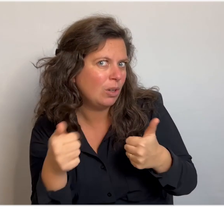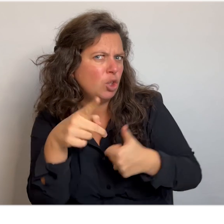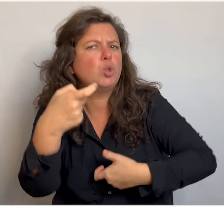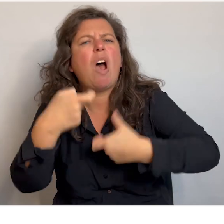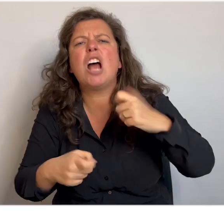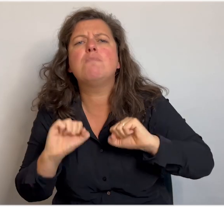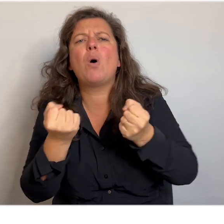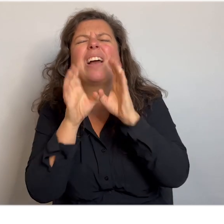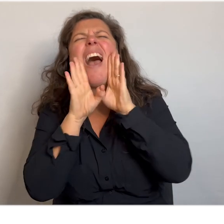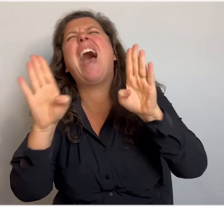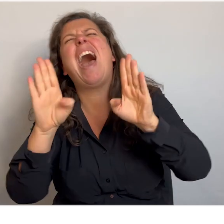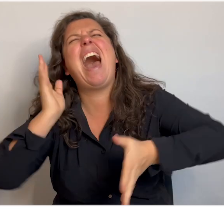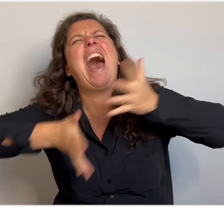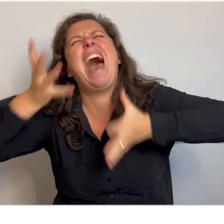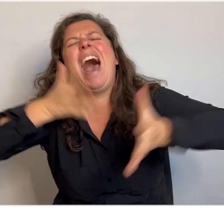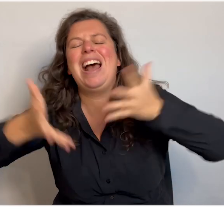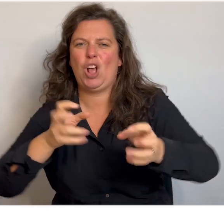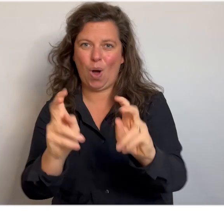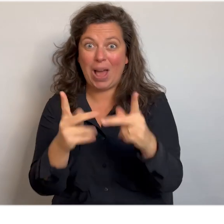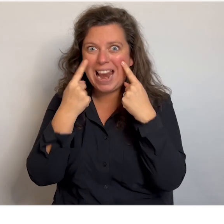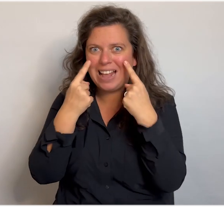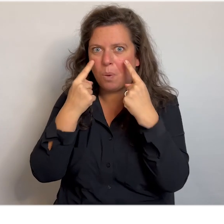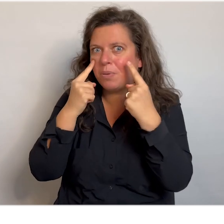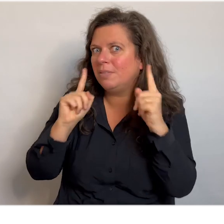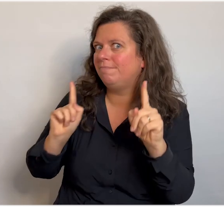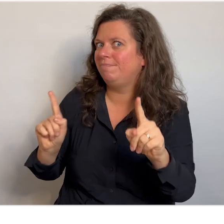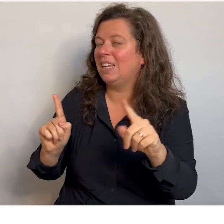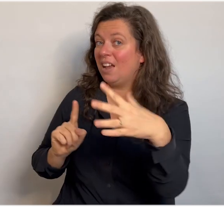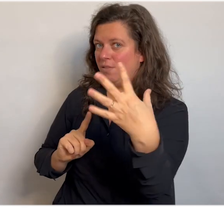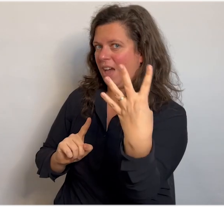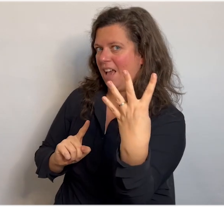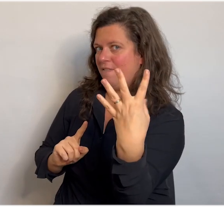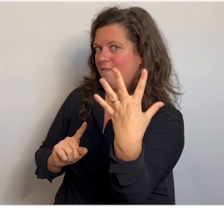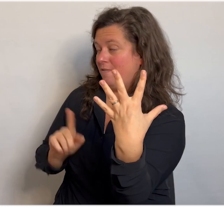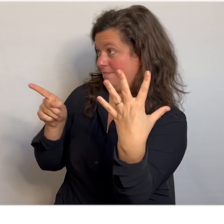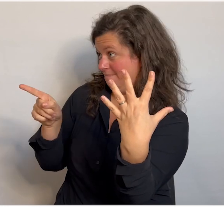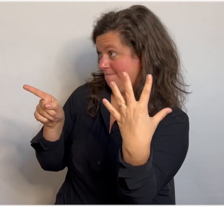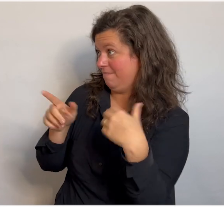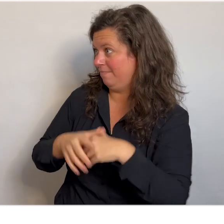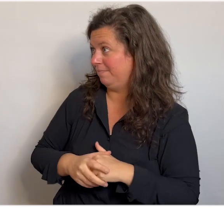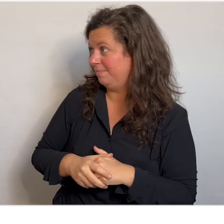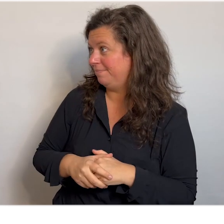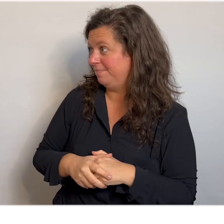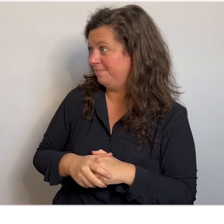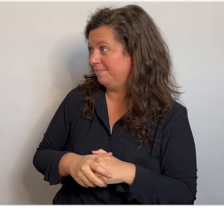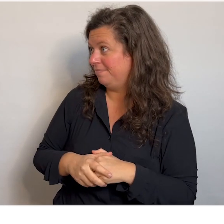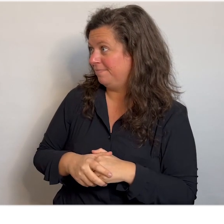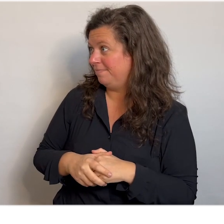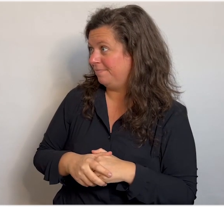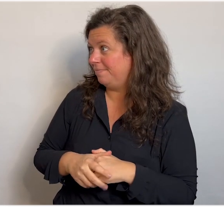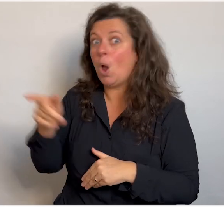maat oproepen? Ja, het liefst wel Oké, kerst, let op, gaat ie. Oké, komt ie. In 5, 4, 3,